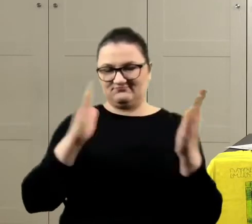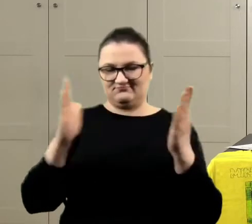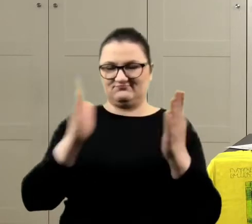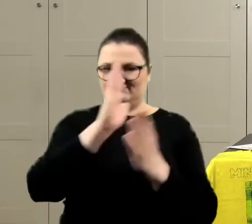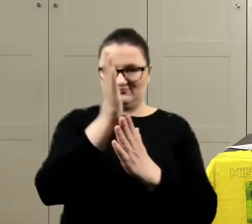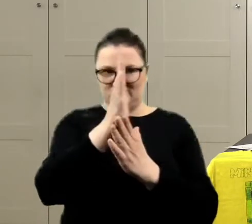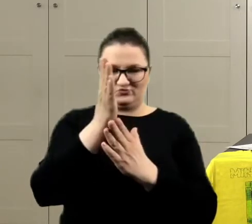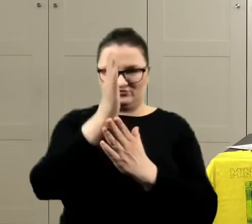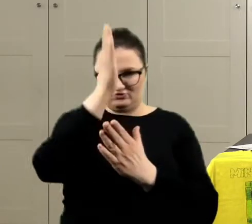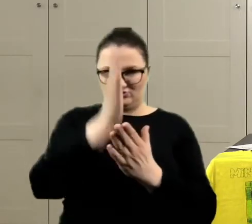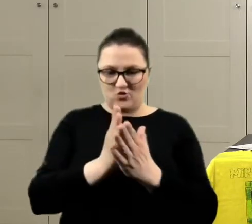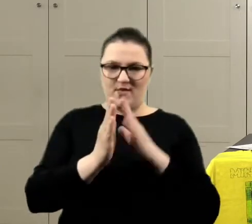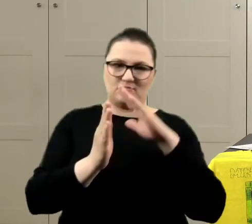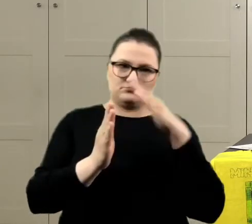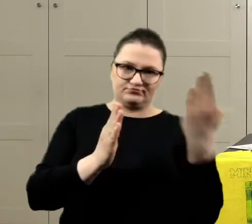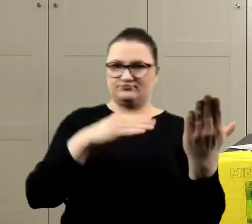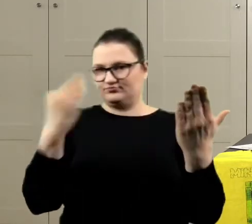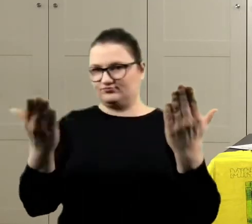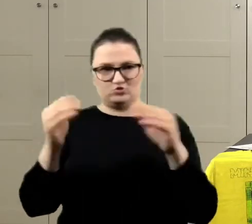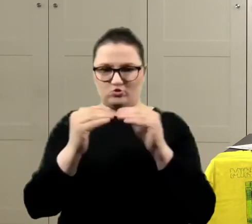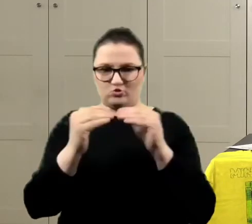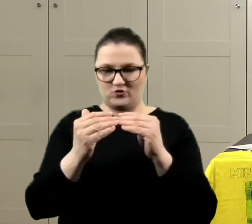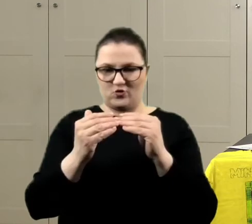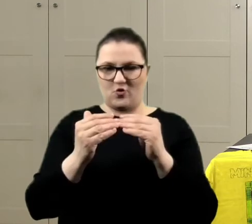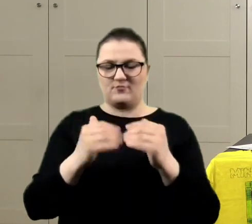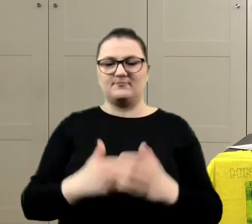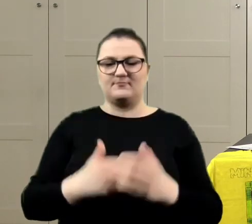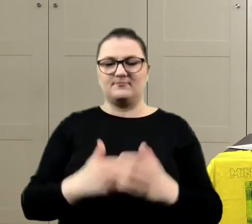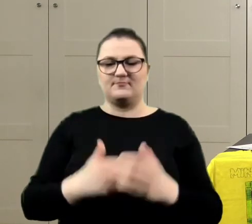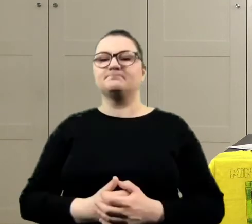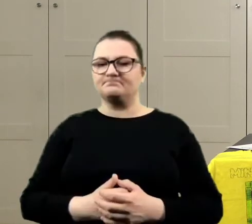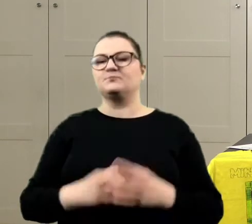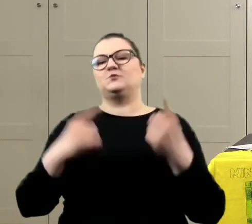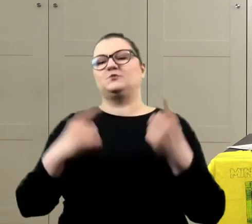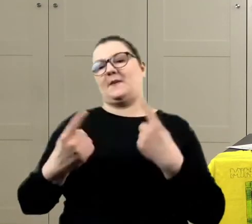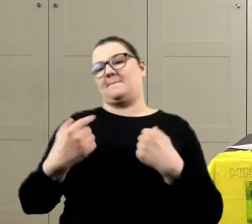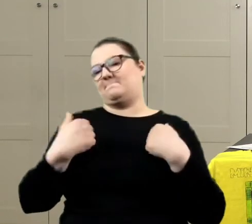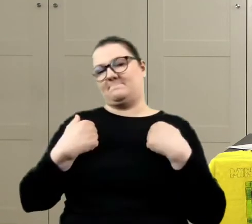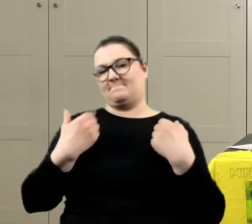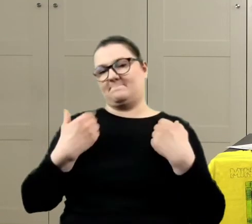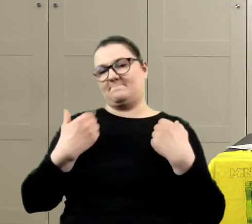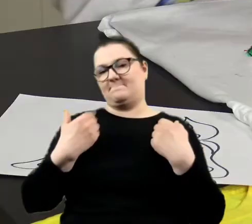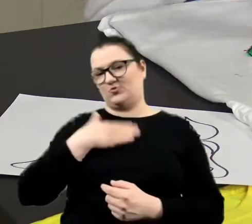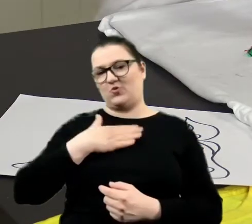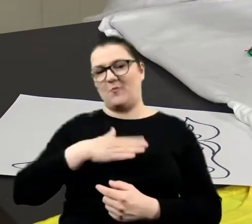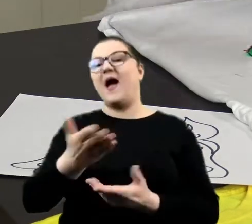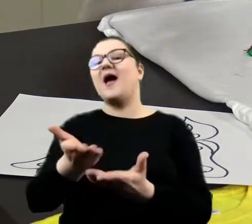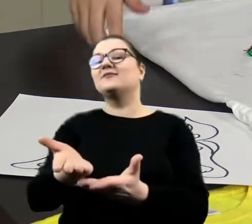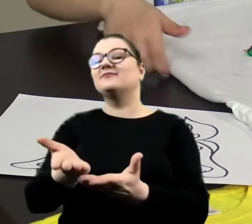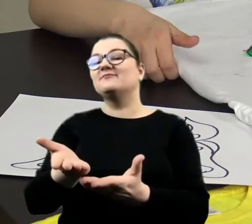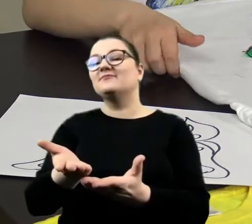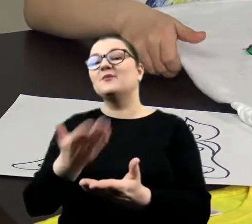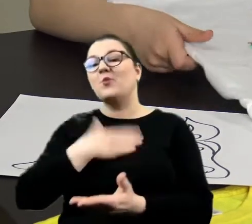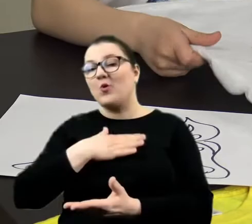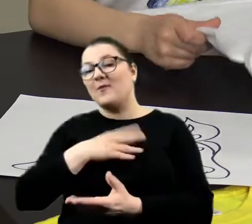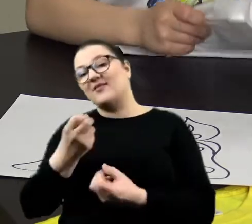i po obu stronach ma takie same skrzydełka. Super. Mnie się bardzo podoba. A Tobie? Podoba czy